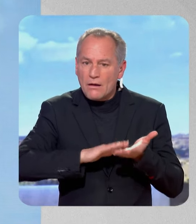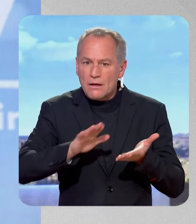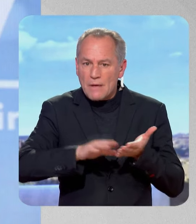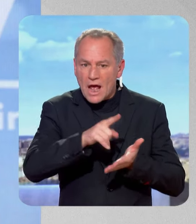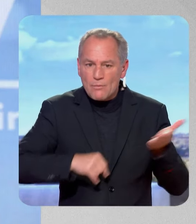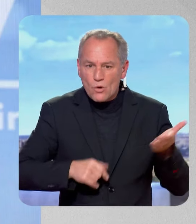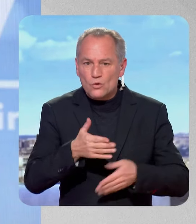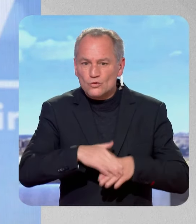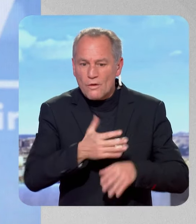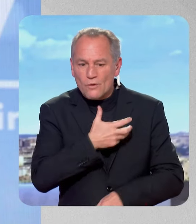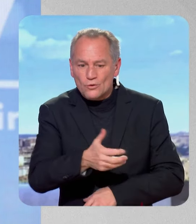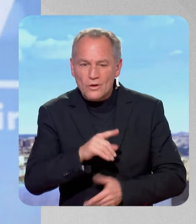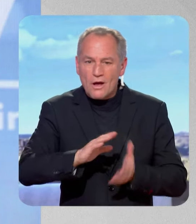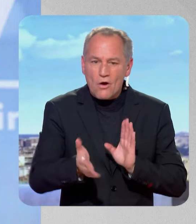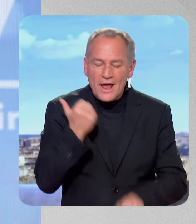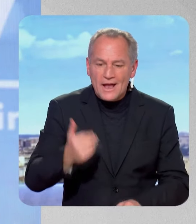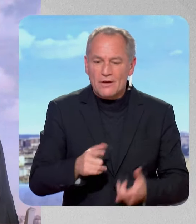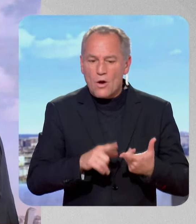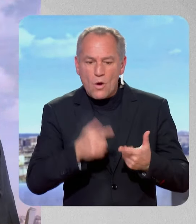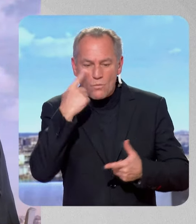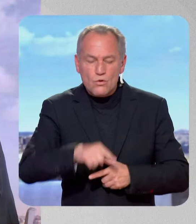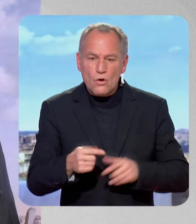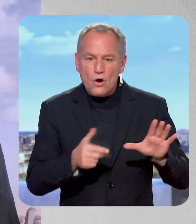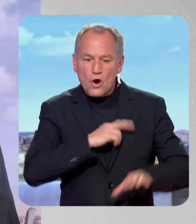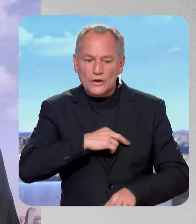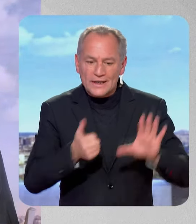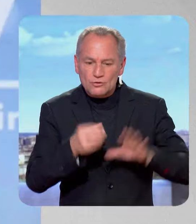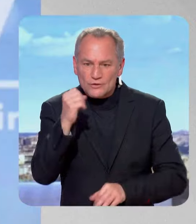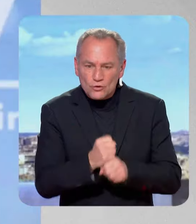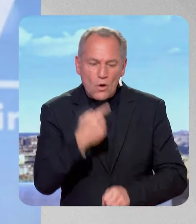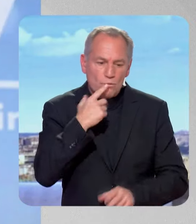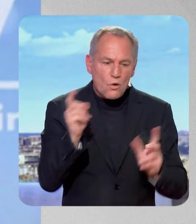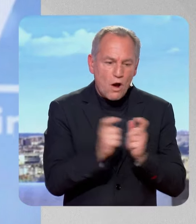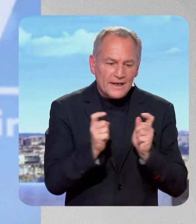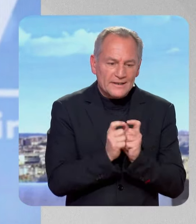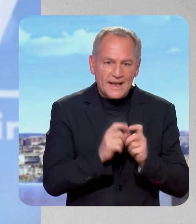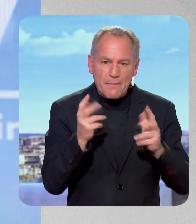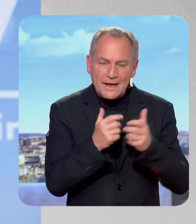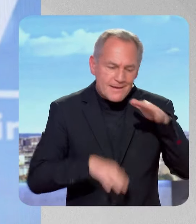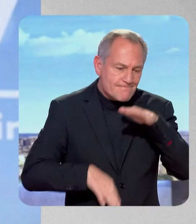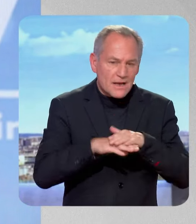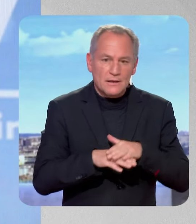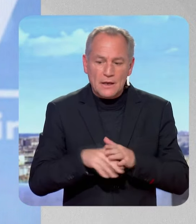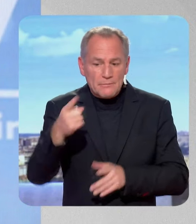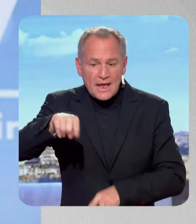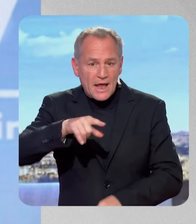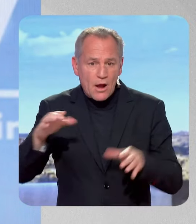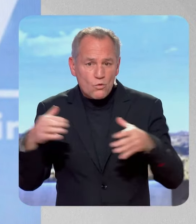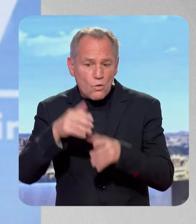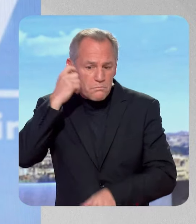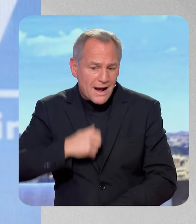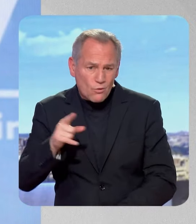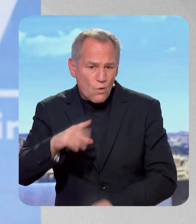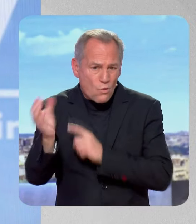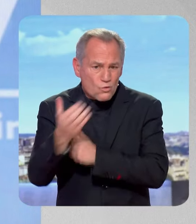faire la retraite, par exemple à 60 ans, pour bloquer les prix d'électricité. Tout ça, les macronistes sont contre. Il n'y a rien à aller